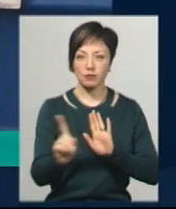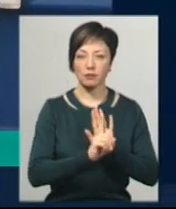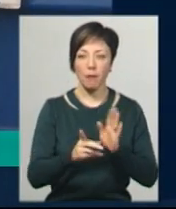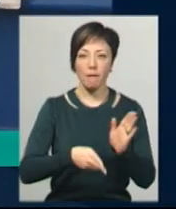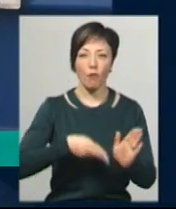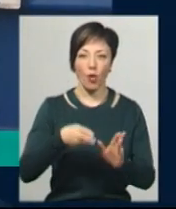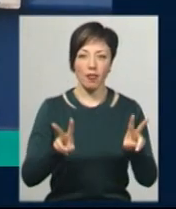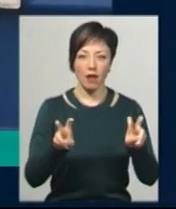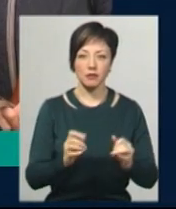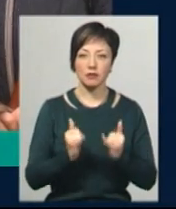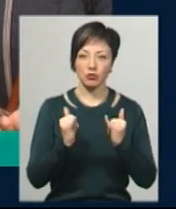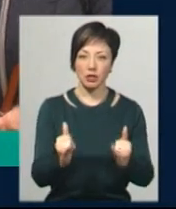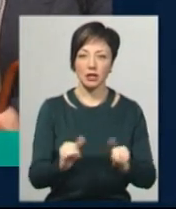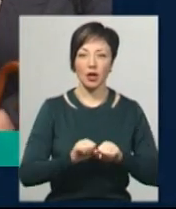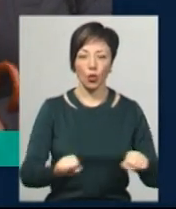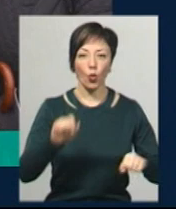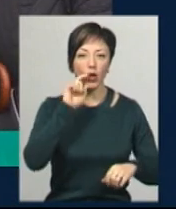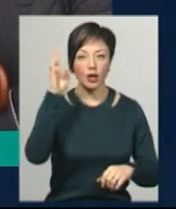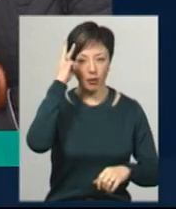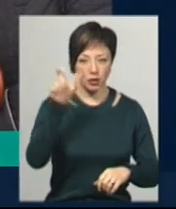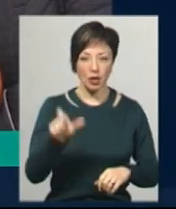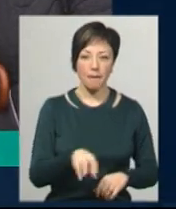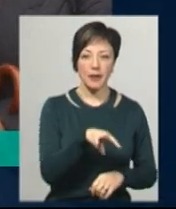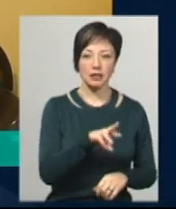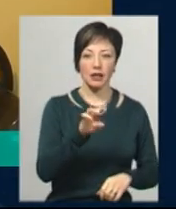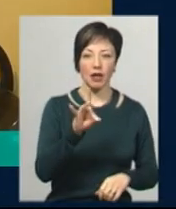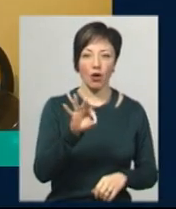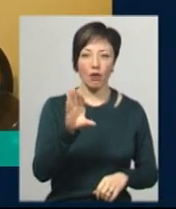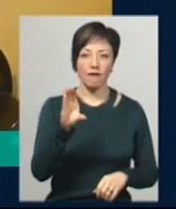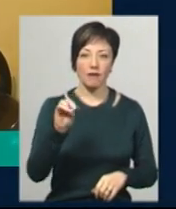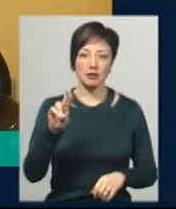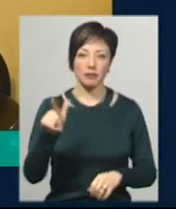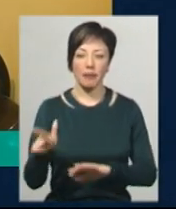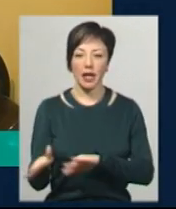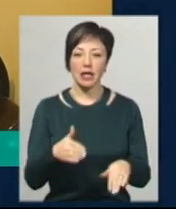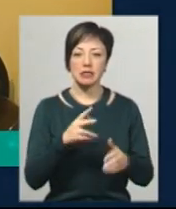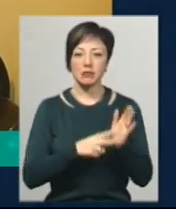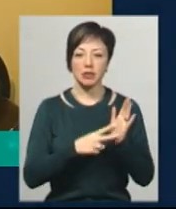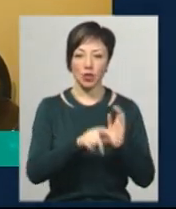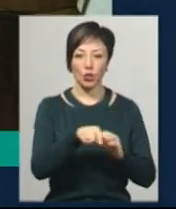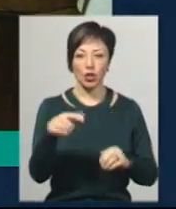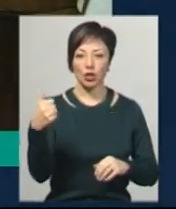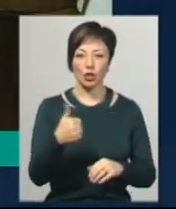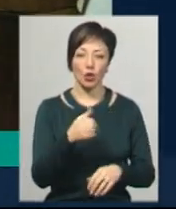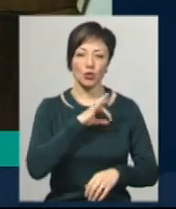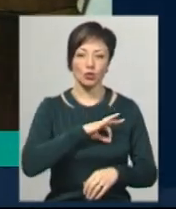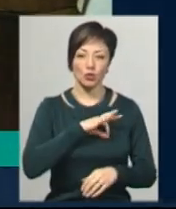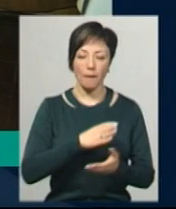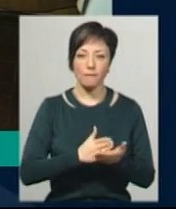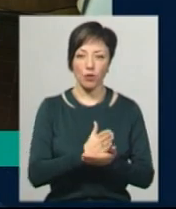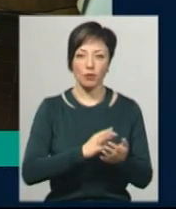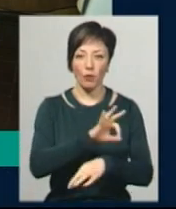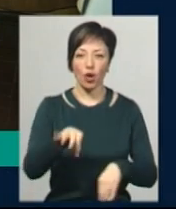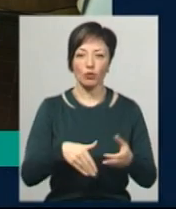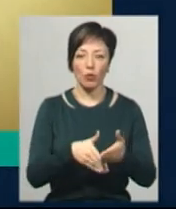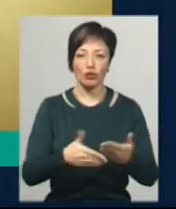потяг, названий на часі Героя України хмельничанина Максима Яровця. 70 людей на тиждень користуються послугами проєкту «Допоможемо